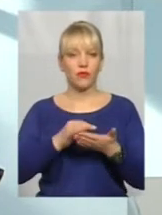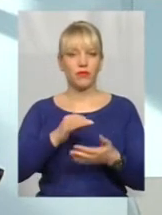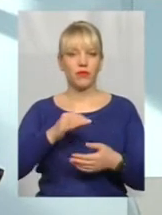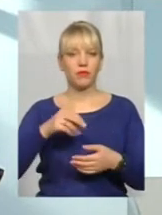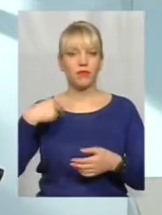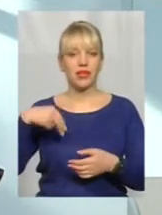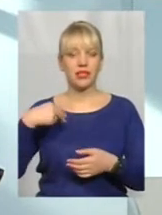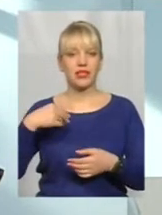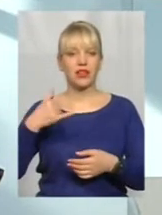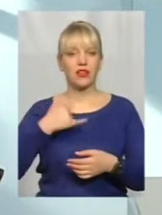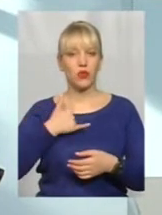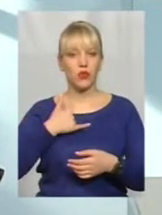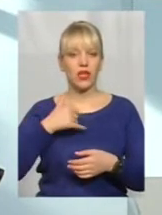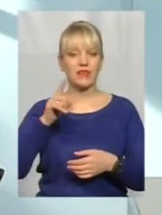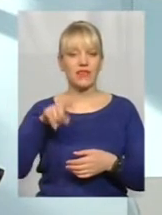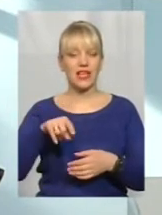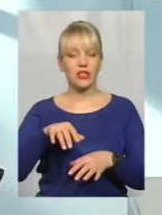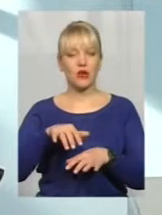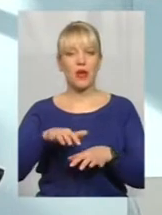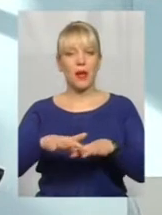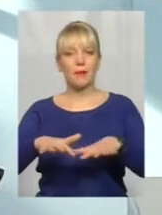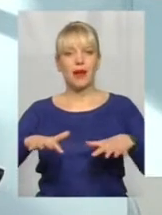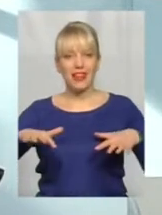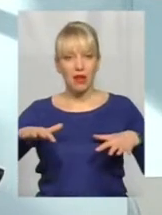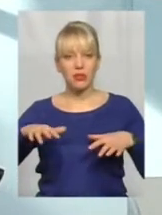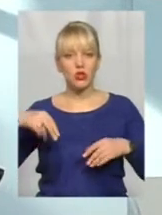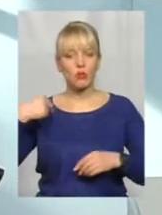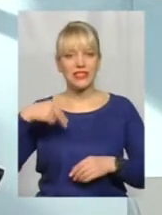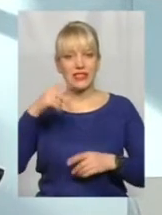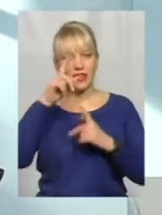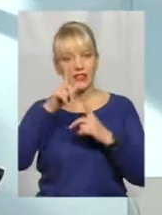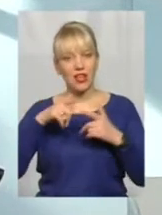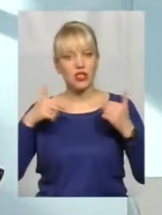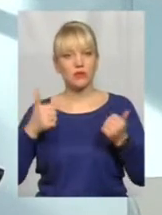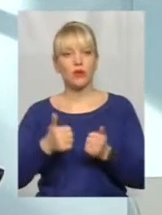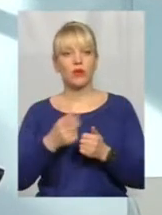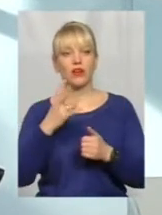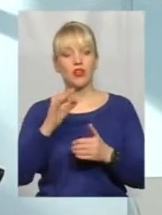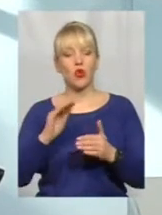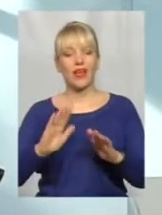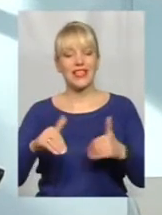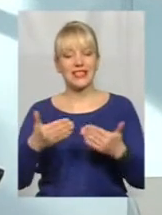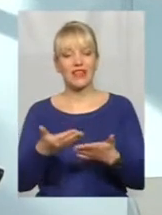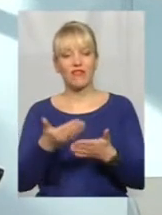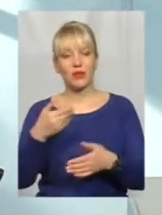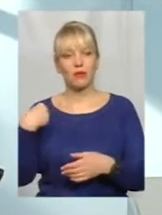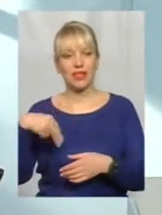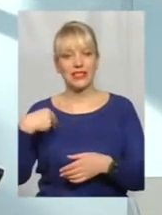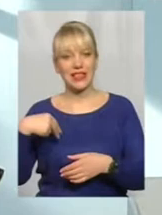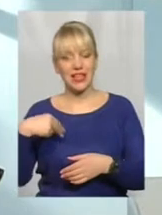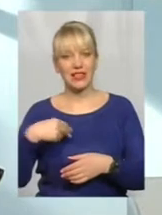У нас все-таки парламентсько-президентська республіка, але ініціативи президента ніхто